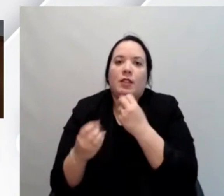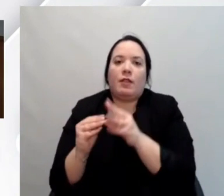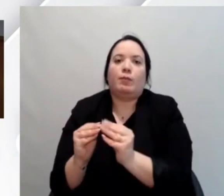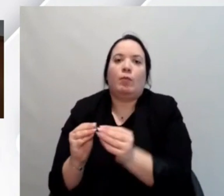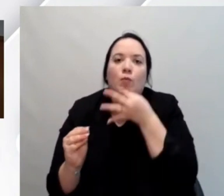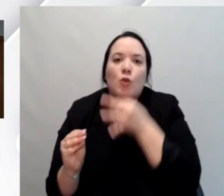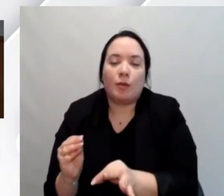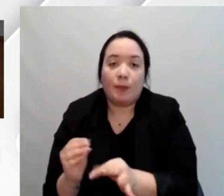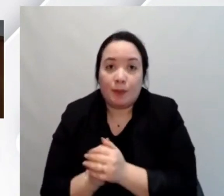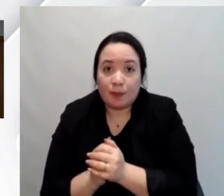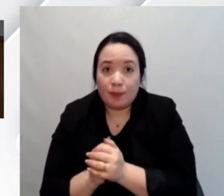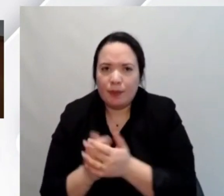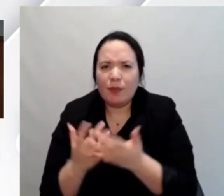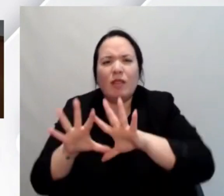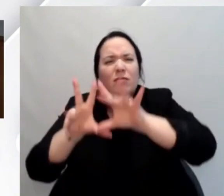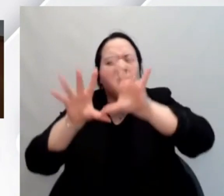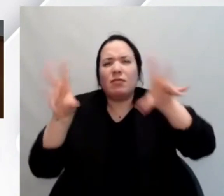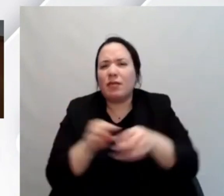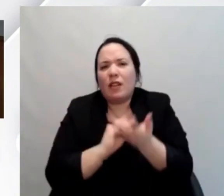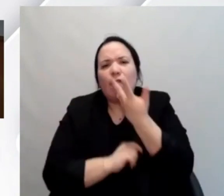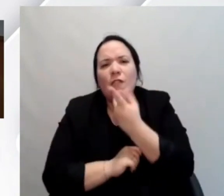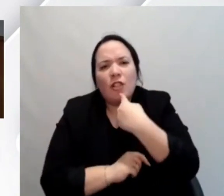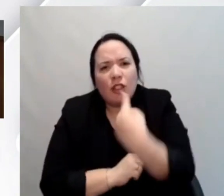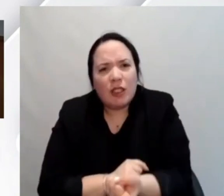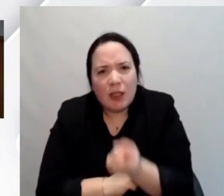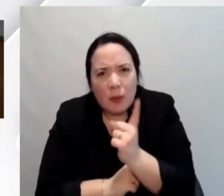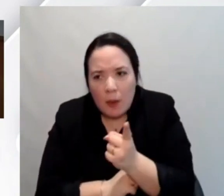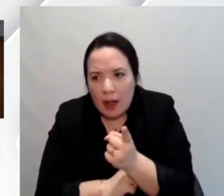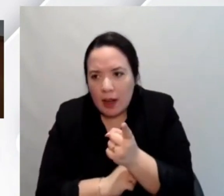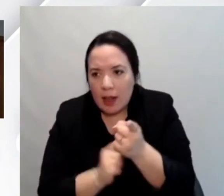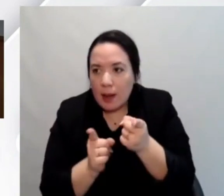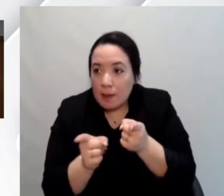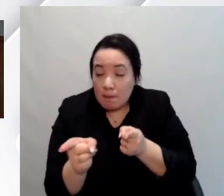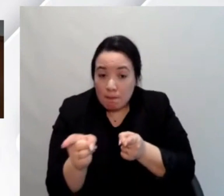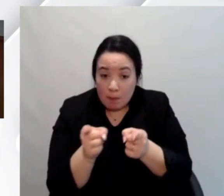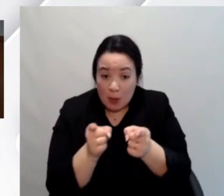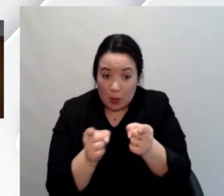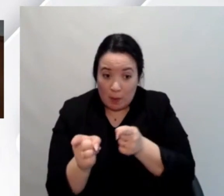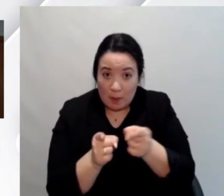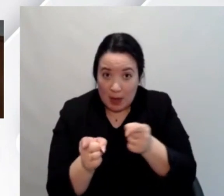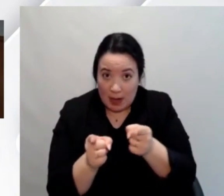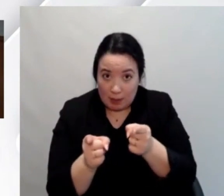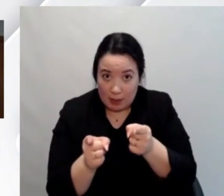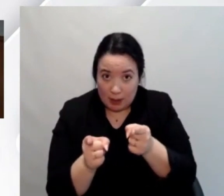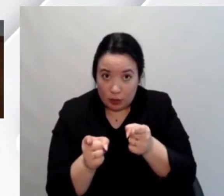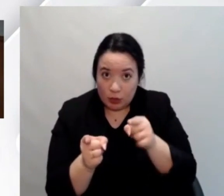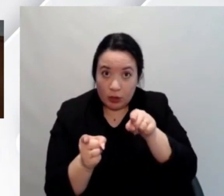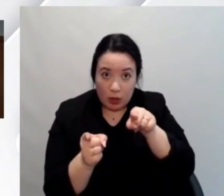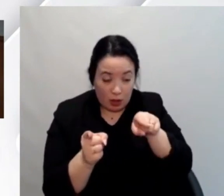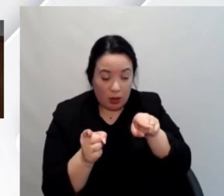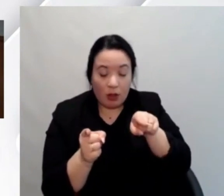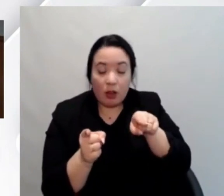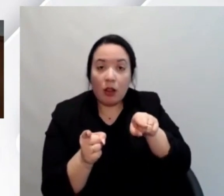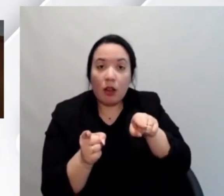fra l'altro nel momento in cui si creano nel momento in cui le cose vengono fatte bene